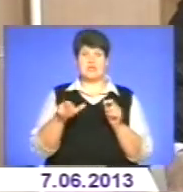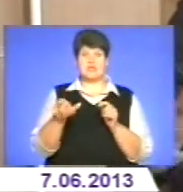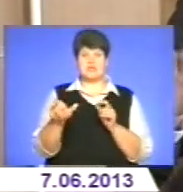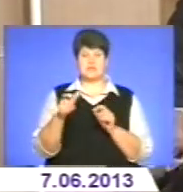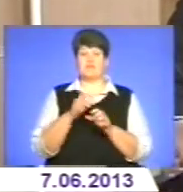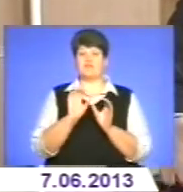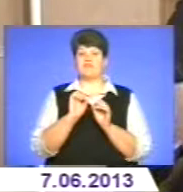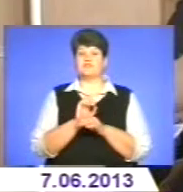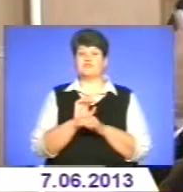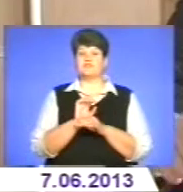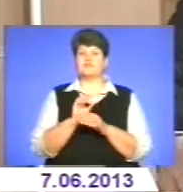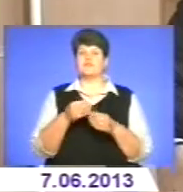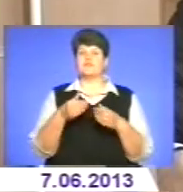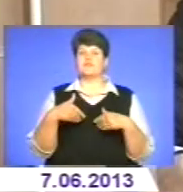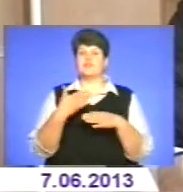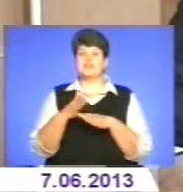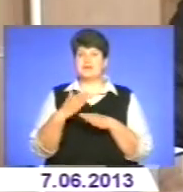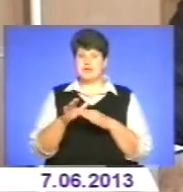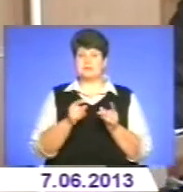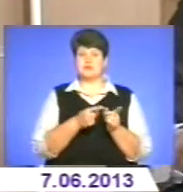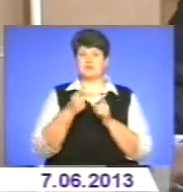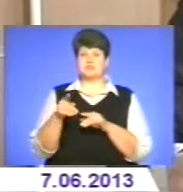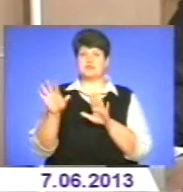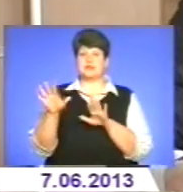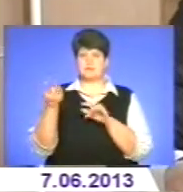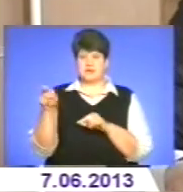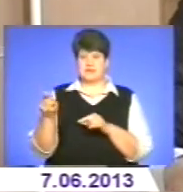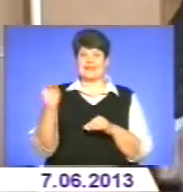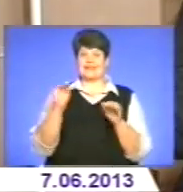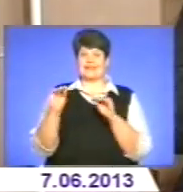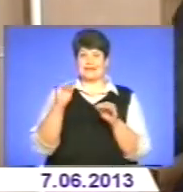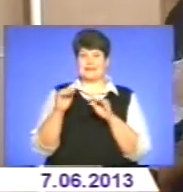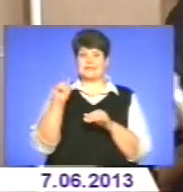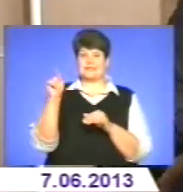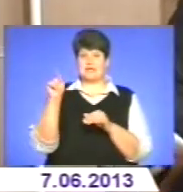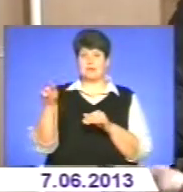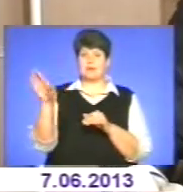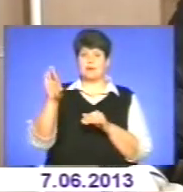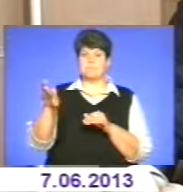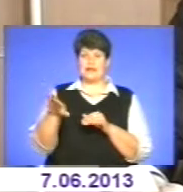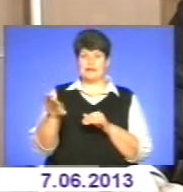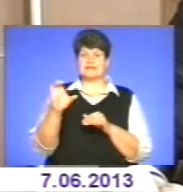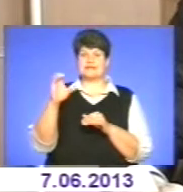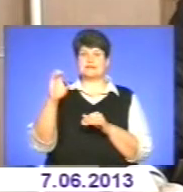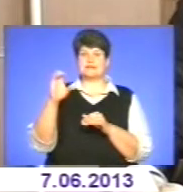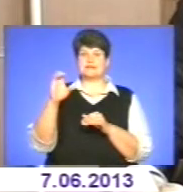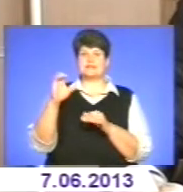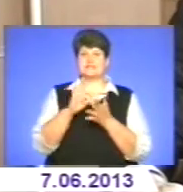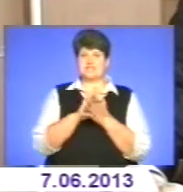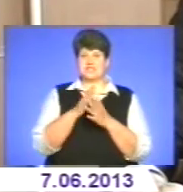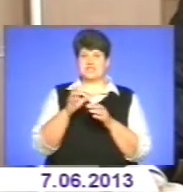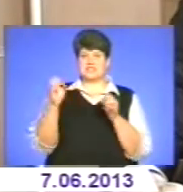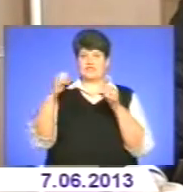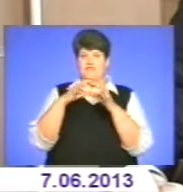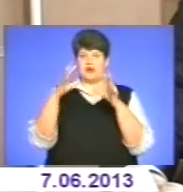місце фірму, яка взяла на себе ці витрати по перевезенню, складається на березі, скажімо так, сміттєзвалища. Тут